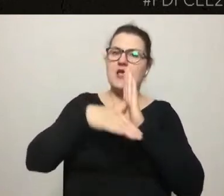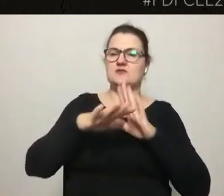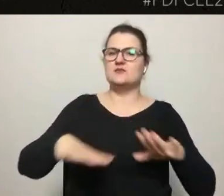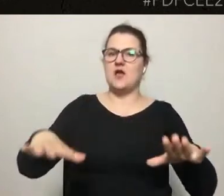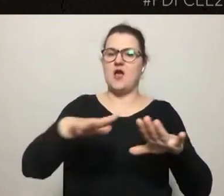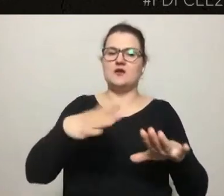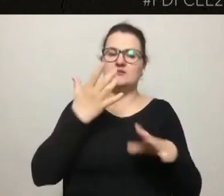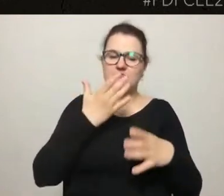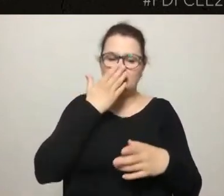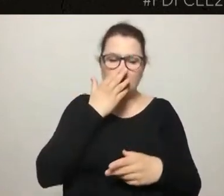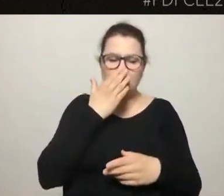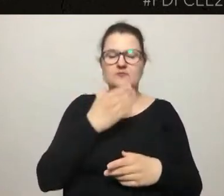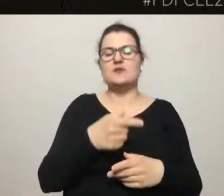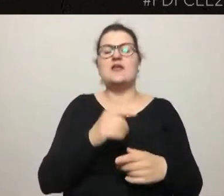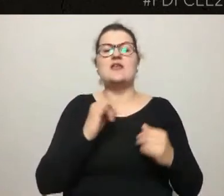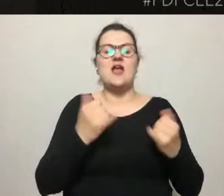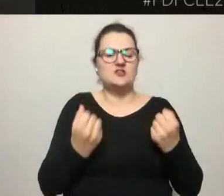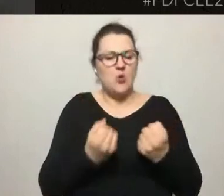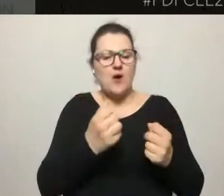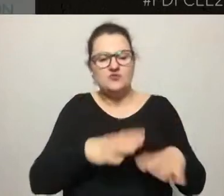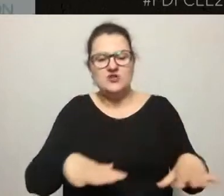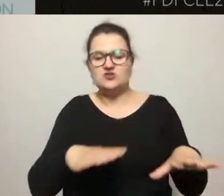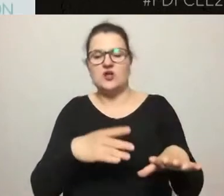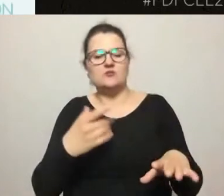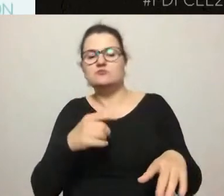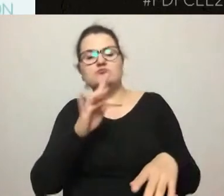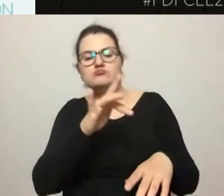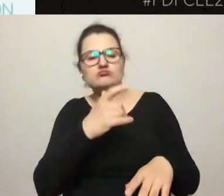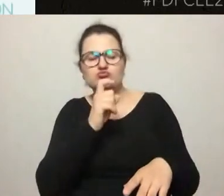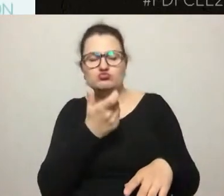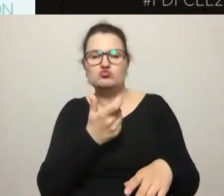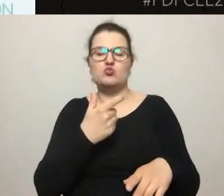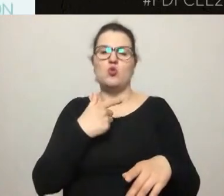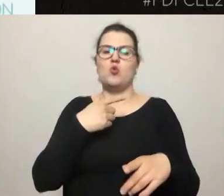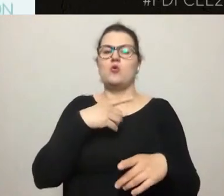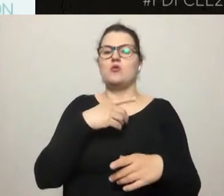oceniana, jakie są preferencje mieszkańców na temat zmian w tej przestrzeni.